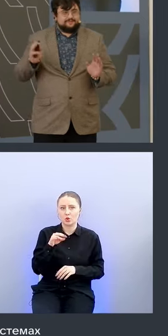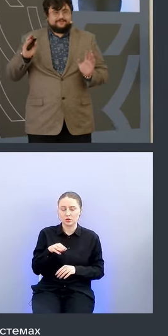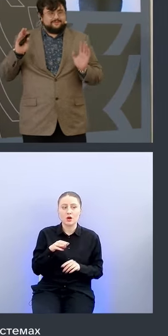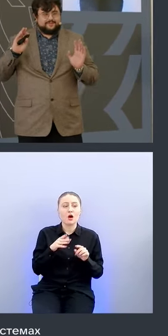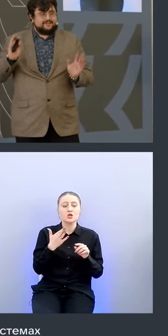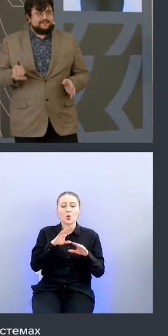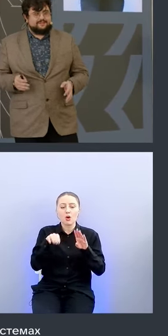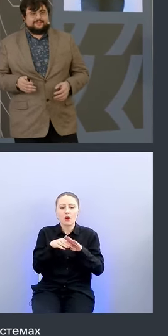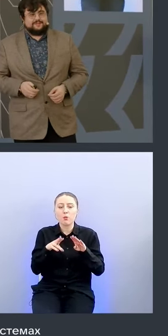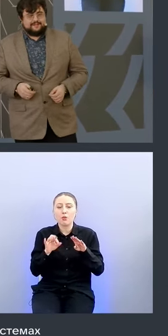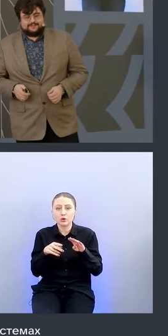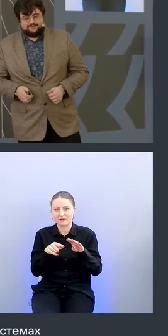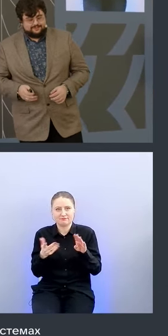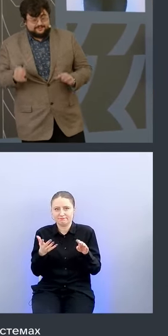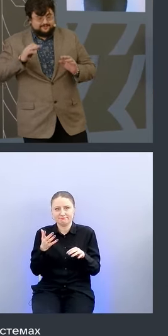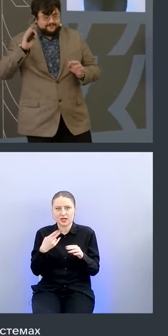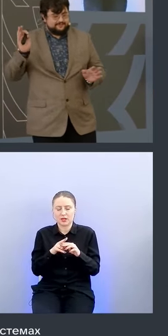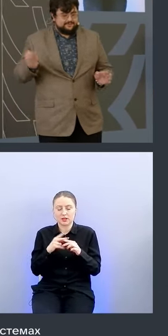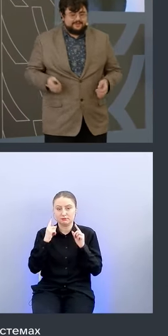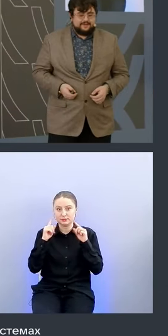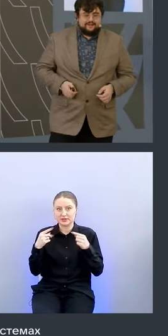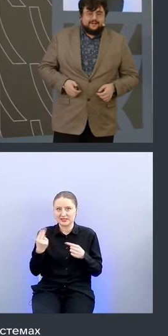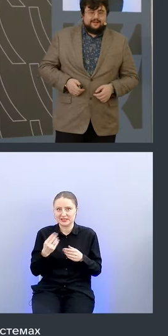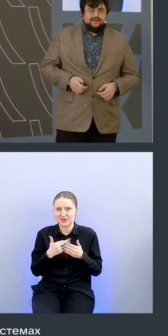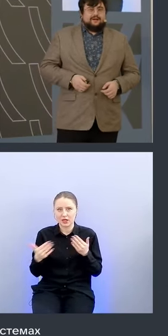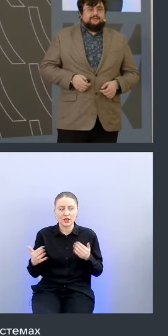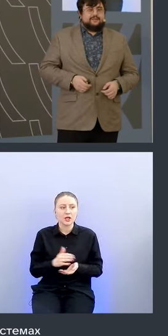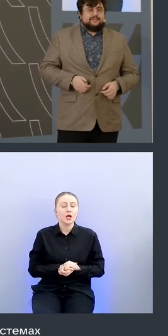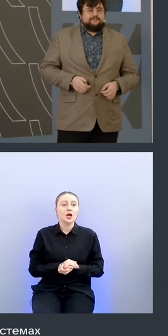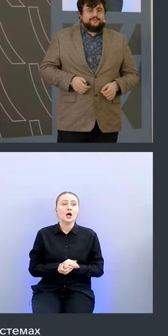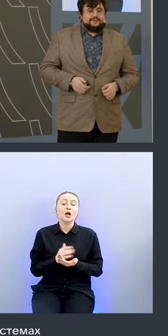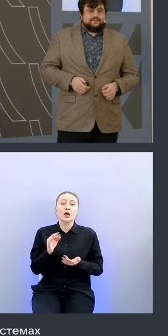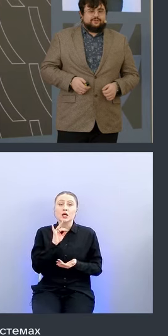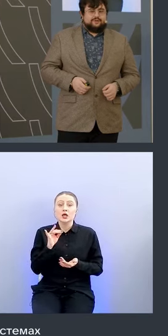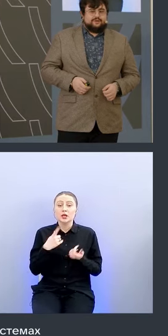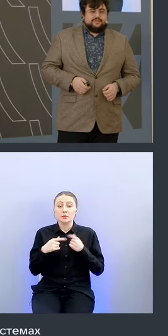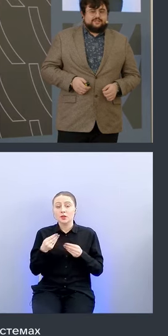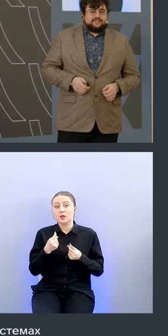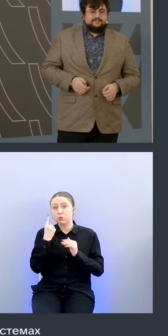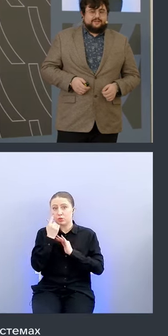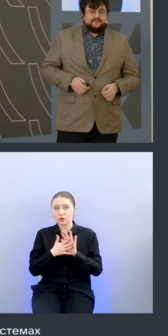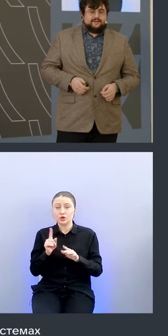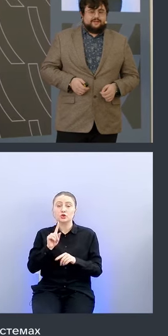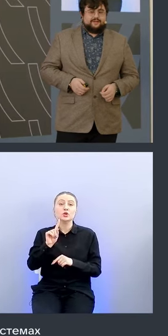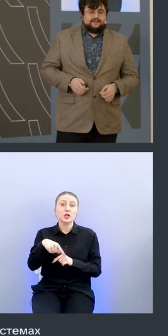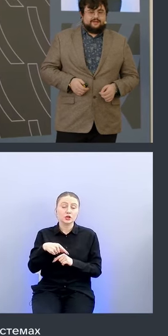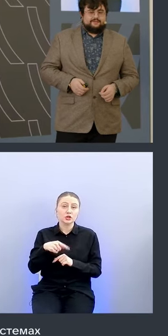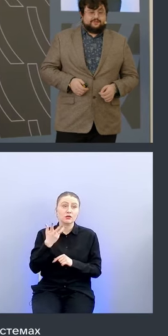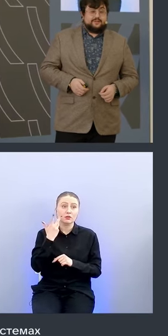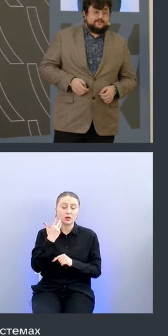там подов вообще это запредельный суд ну цифры там вообще а вот и поняли что даже при